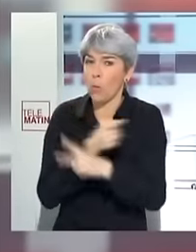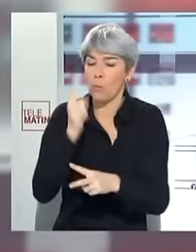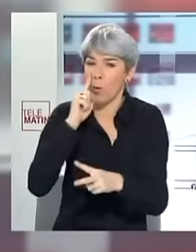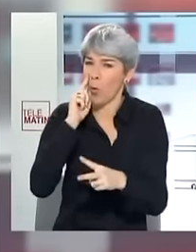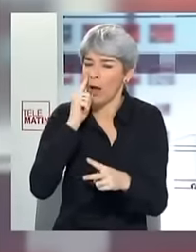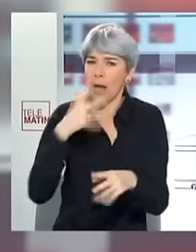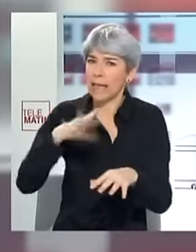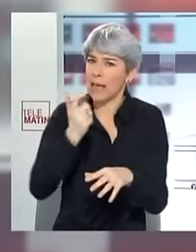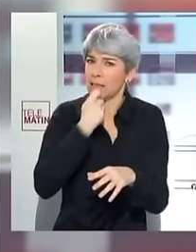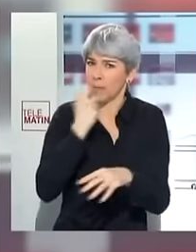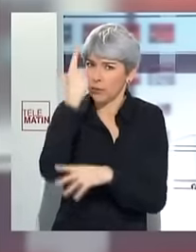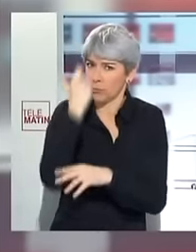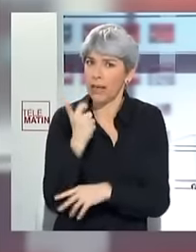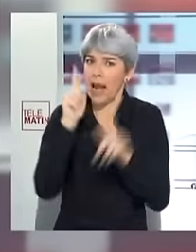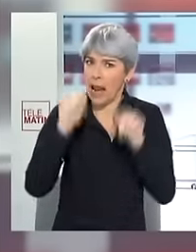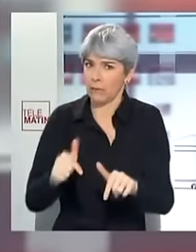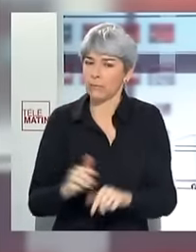les routes dès le 15 mars prochain.